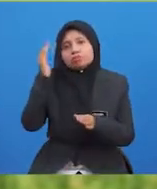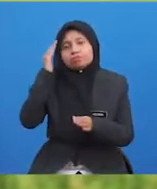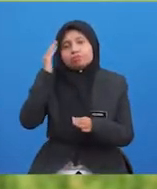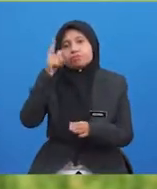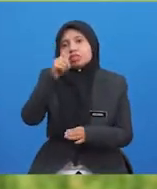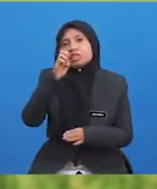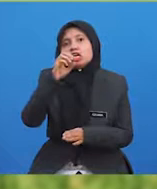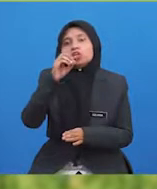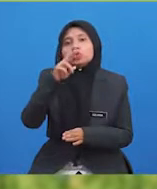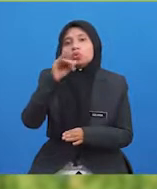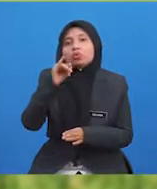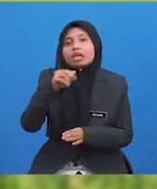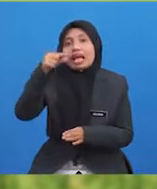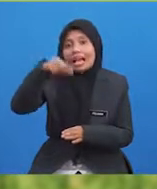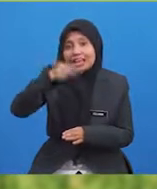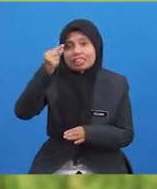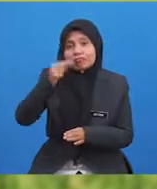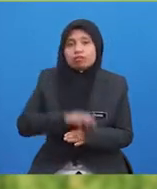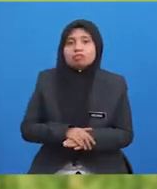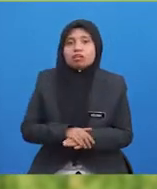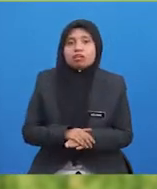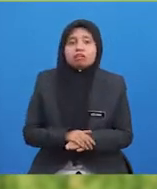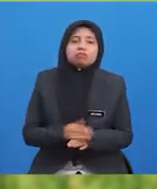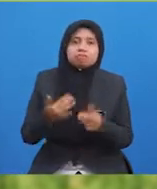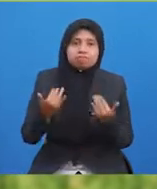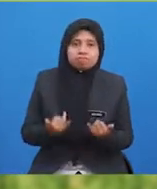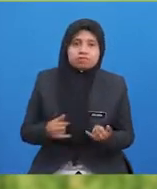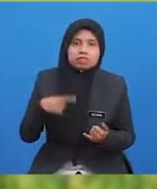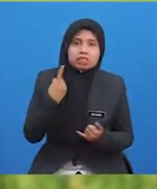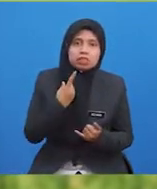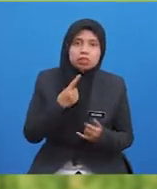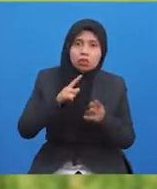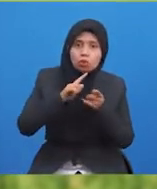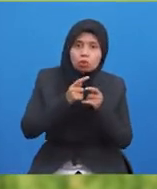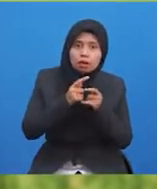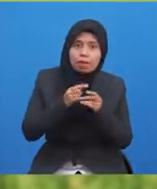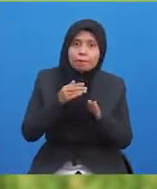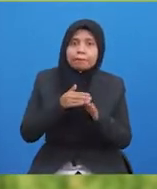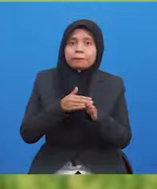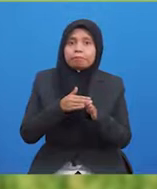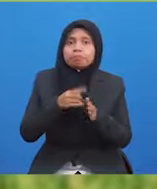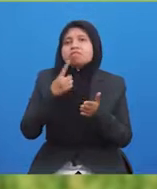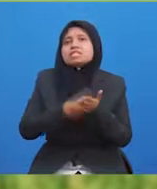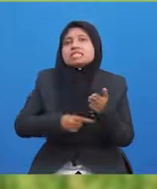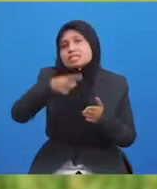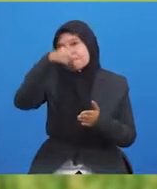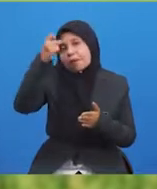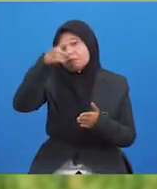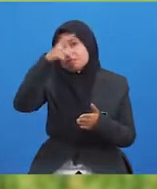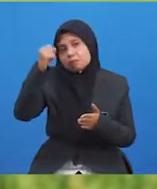keagresifan. Sekarang, kita beralih pula kepada faktor-faktor menyumbang kepada